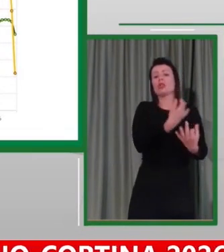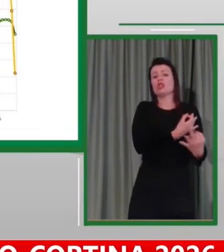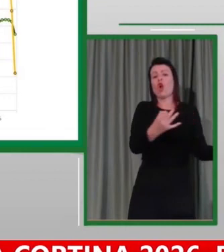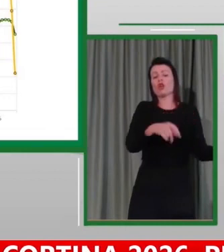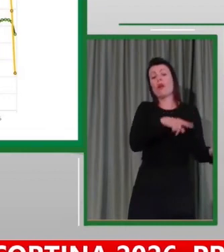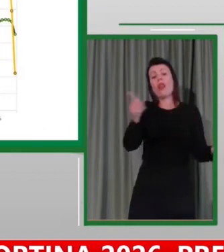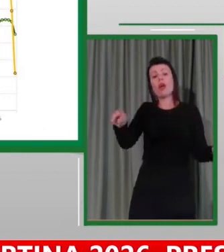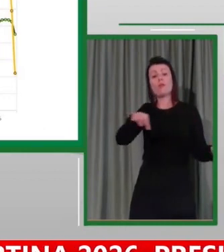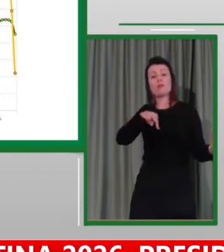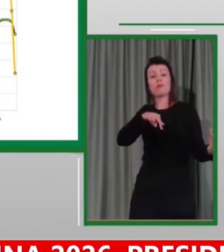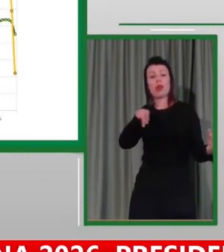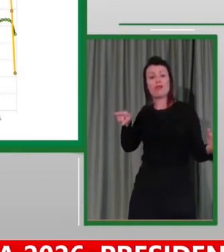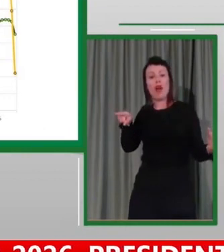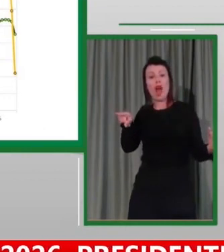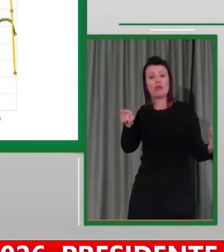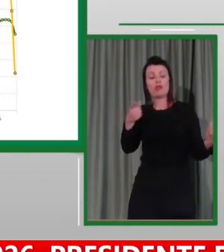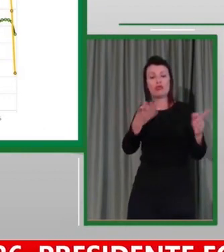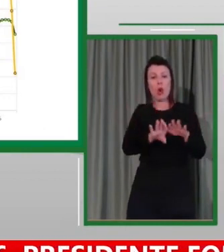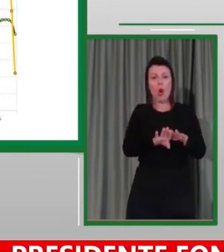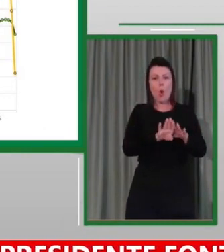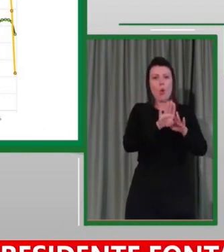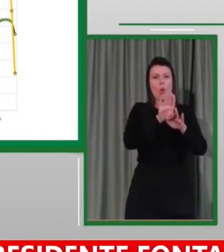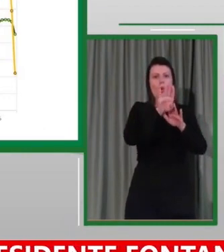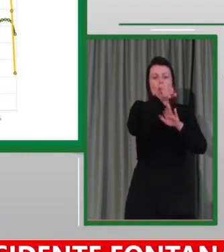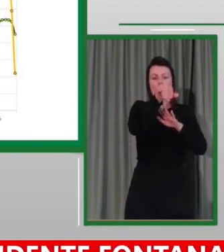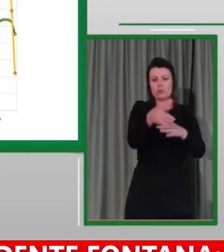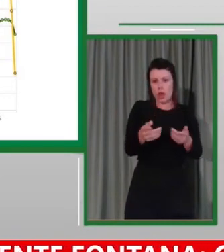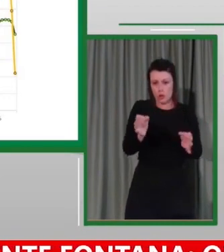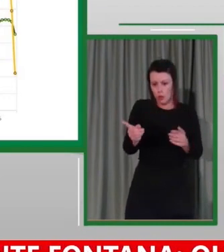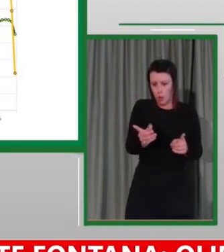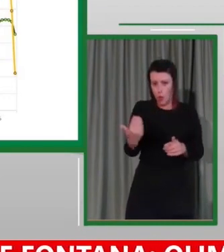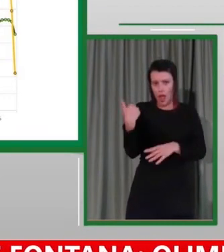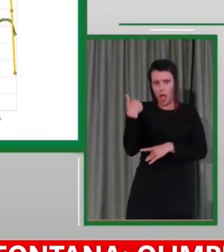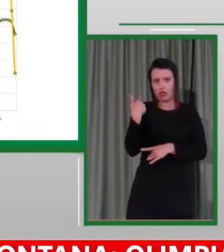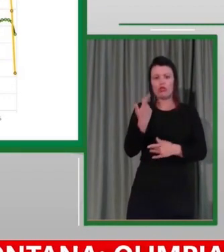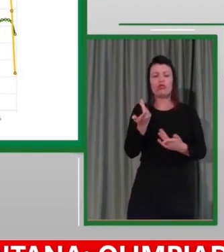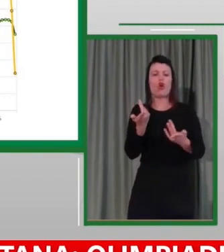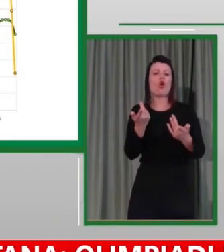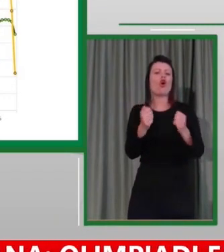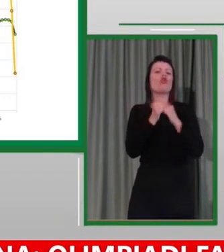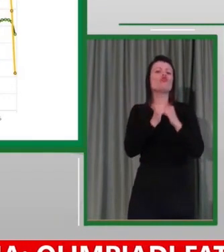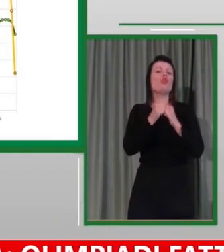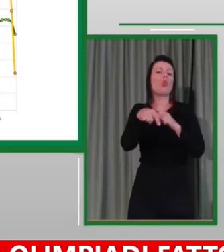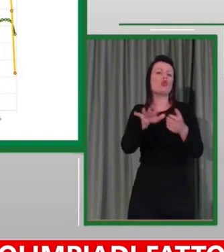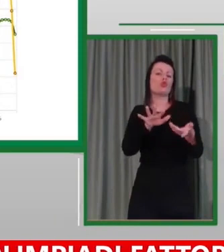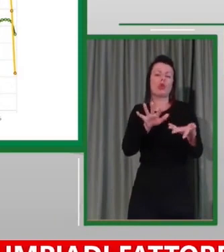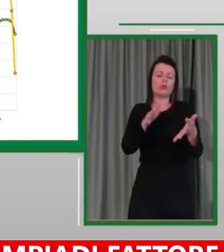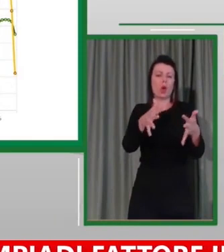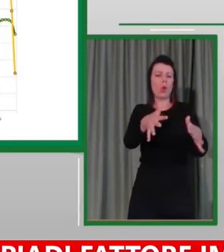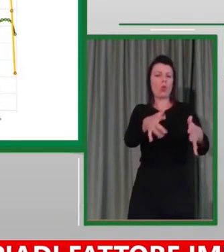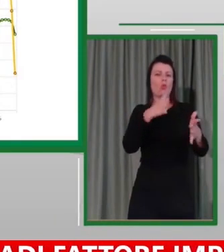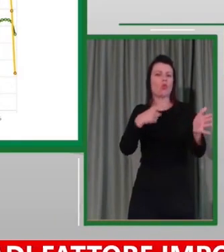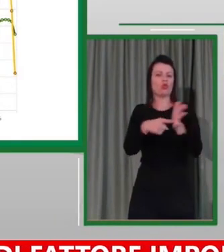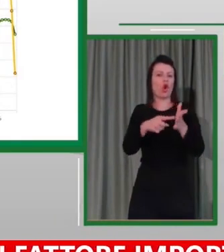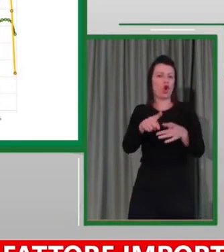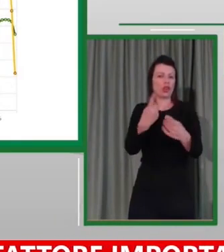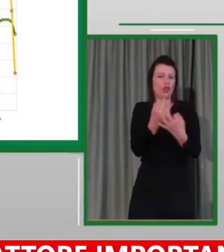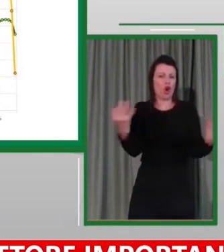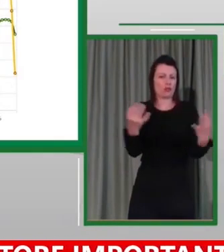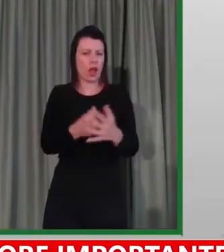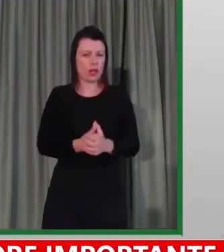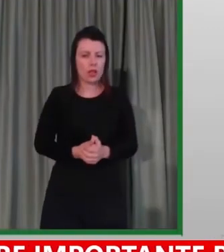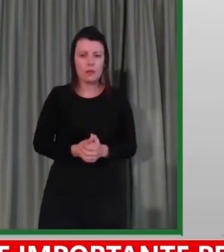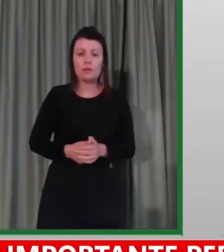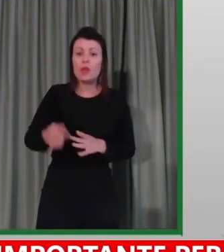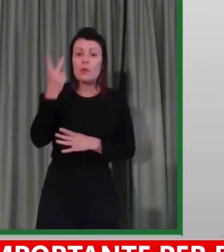verso valori più alti e stiamo ritornando adesso, nel mese di giugno, alla normalità. Però vedere cosa è successo con un